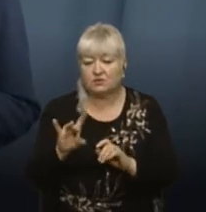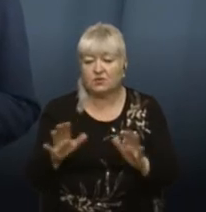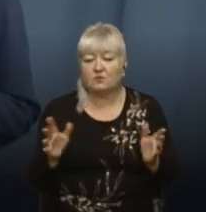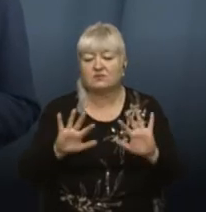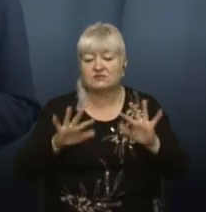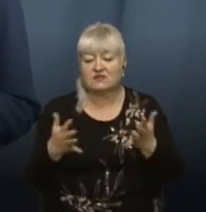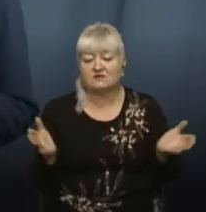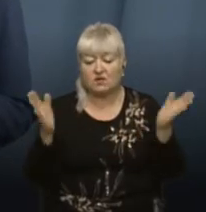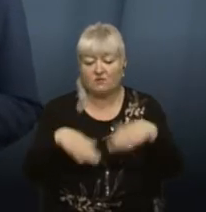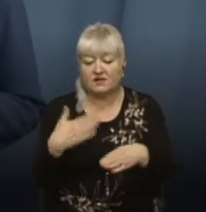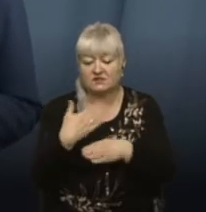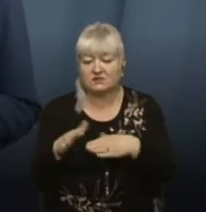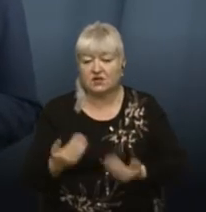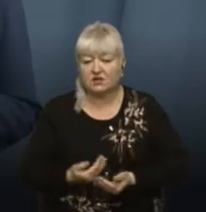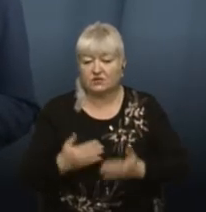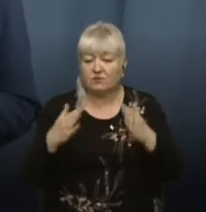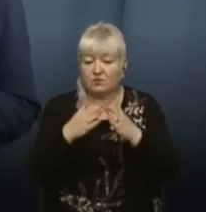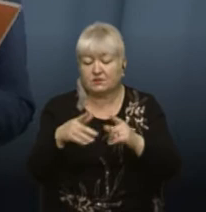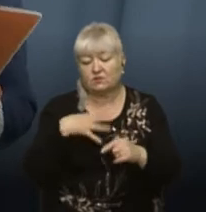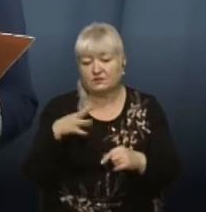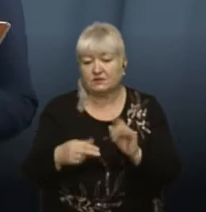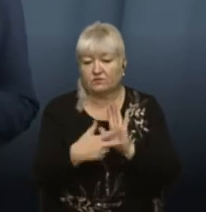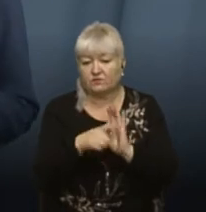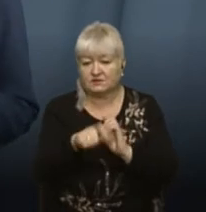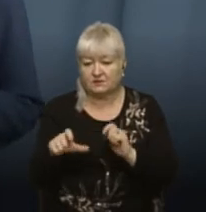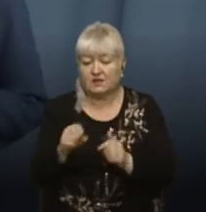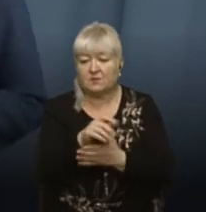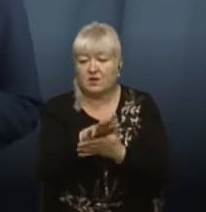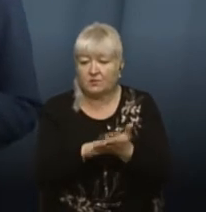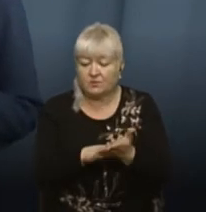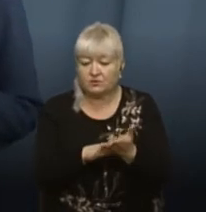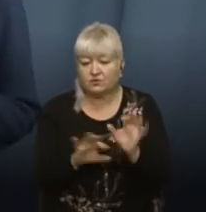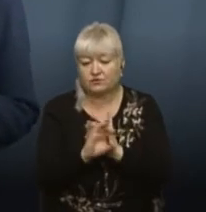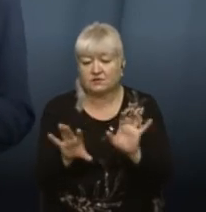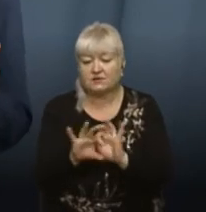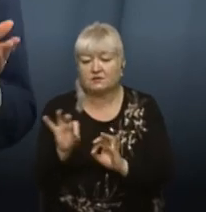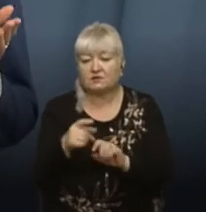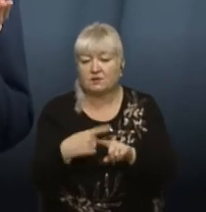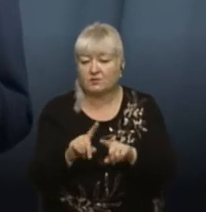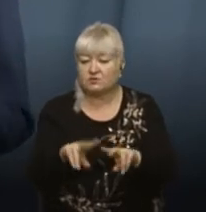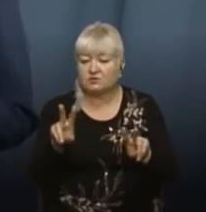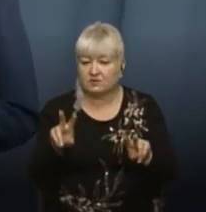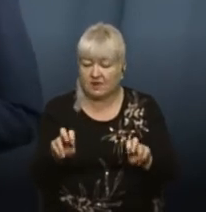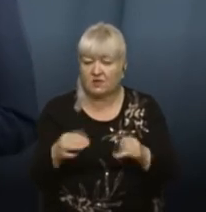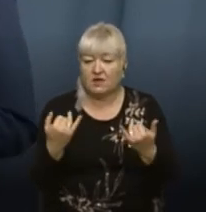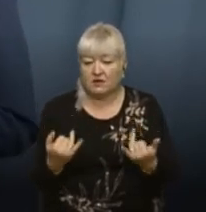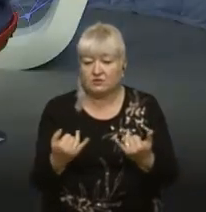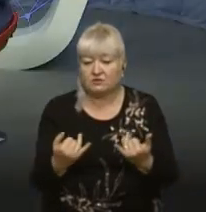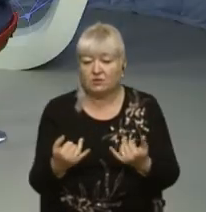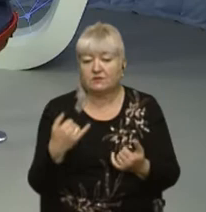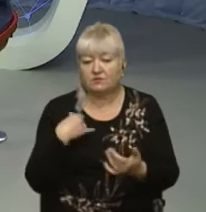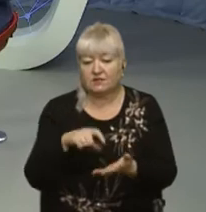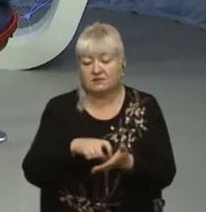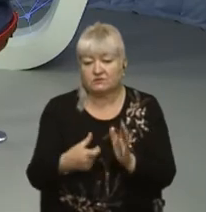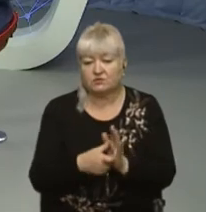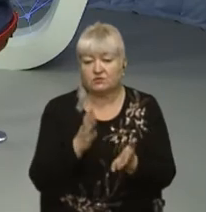житлового будинку, тоді загинули восьмеро людей. Ми продовжуємо висвітлювати цю тему у темі дня. Сьогодні з нами у